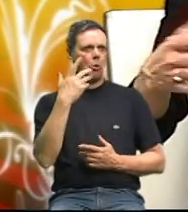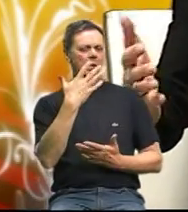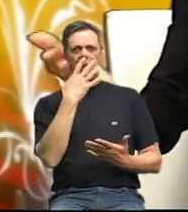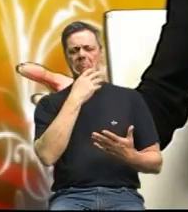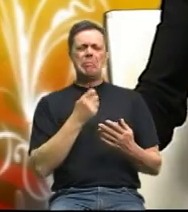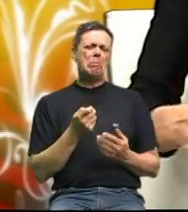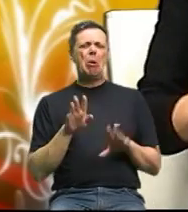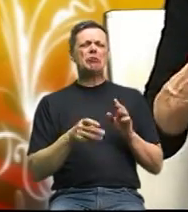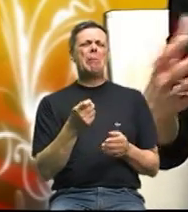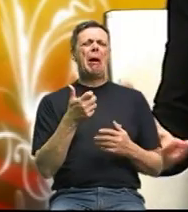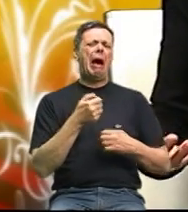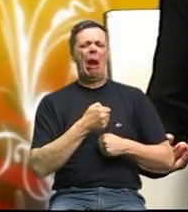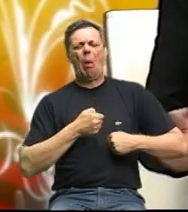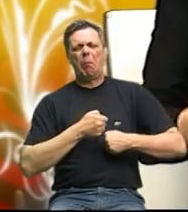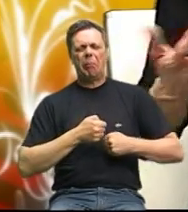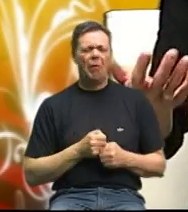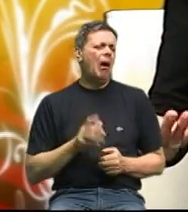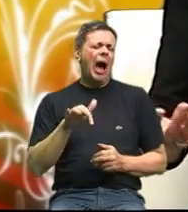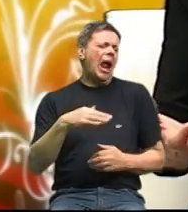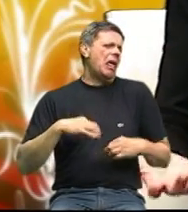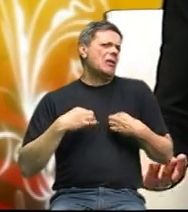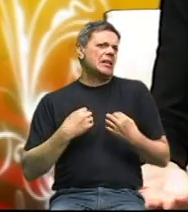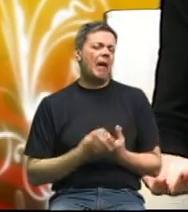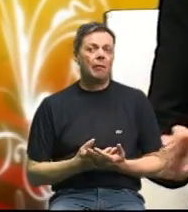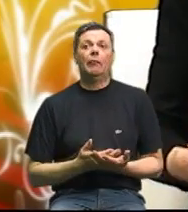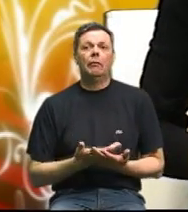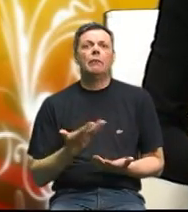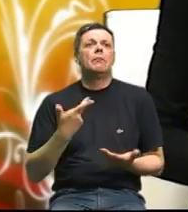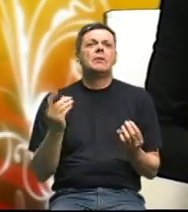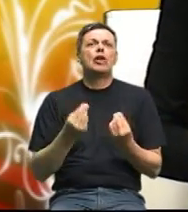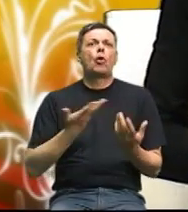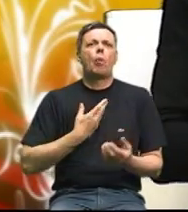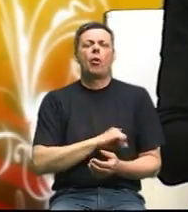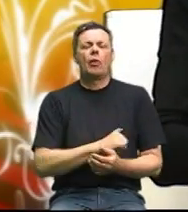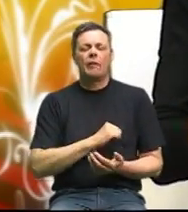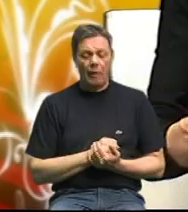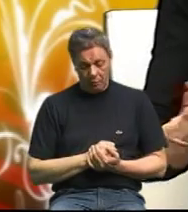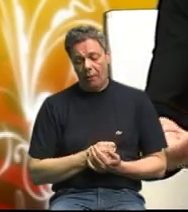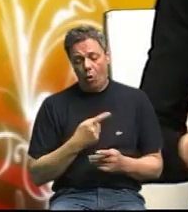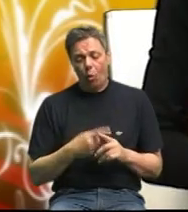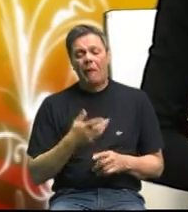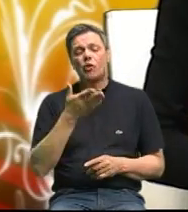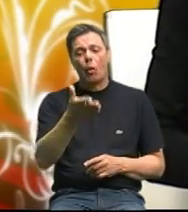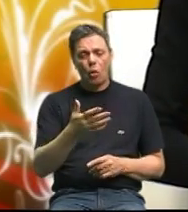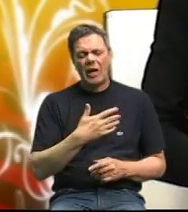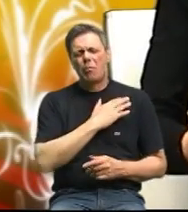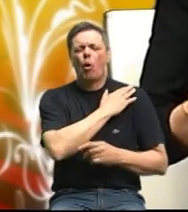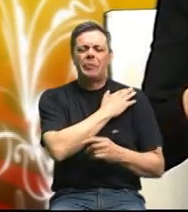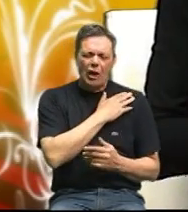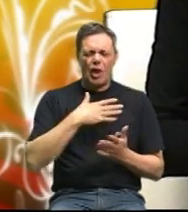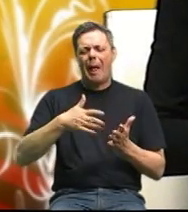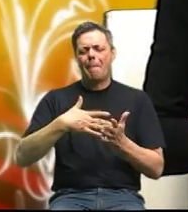malo, malo, malo veću vagu imal, ali bil zdrav. Zašto? Dobil infarmiokarda. A to je zbog toga opterečenja.